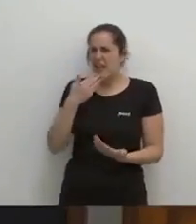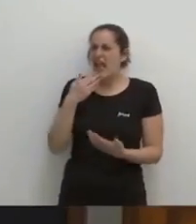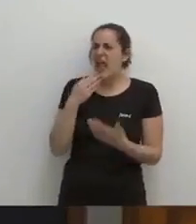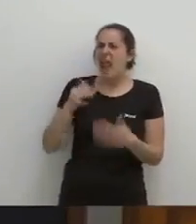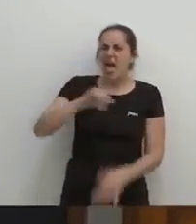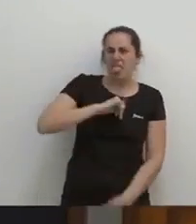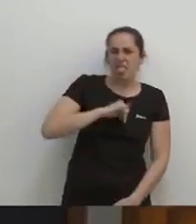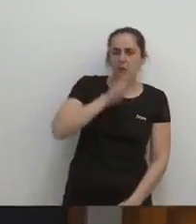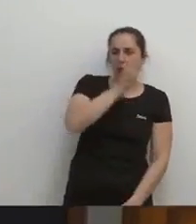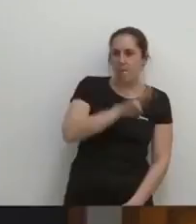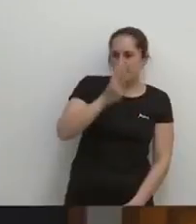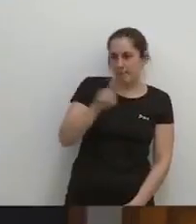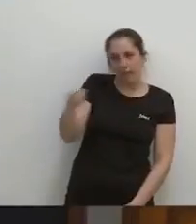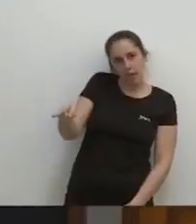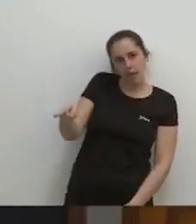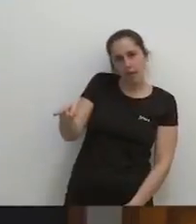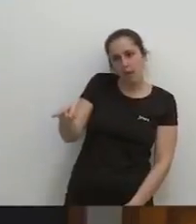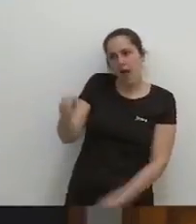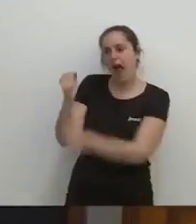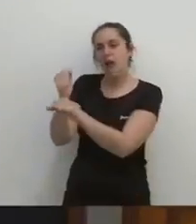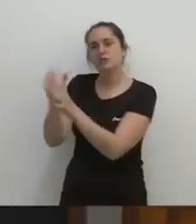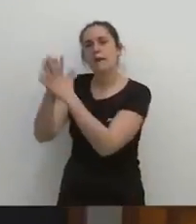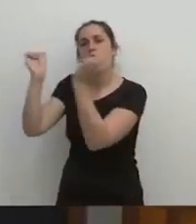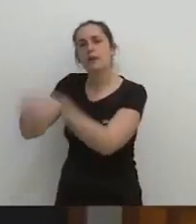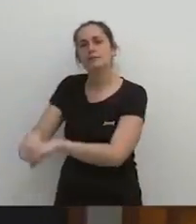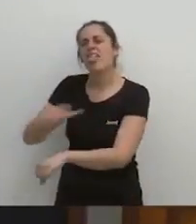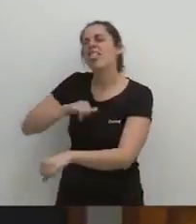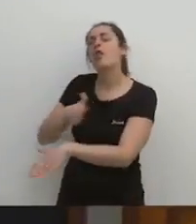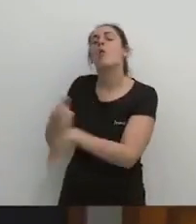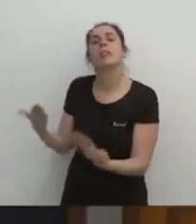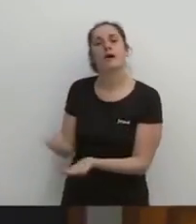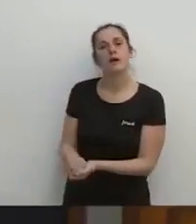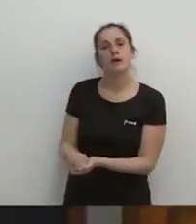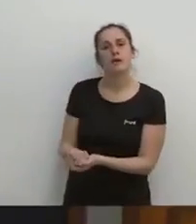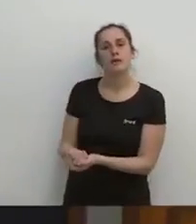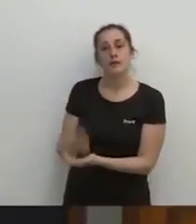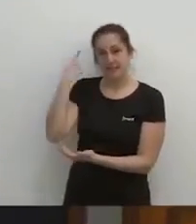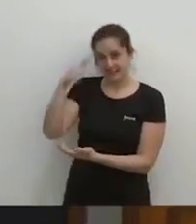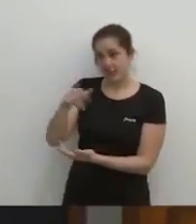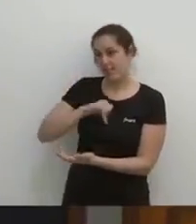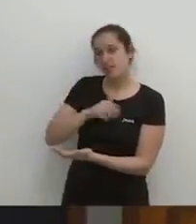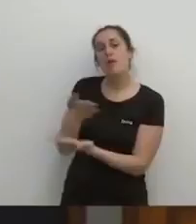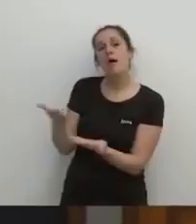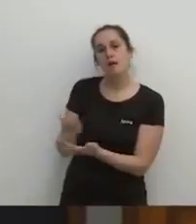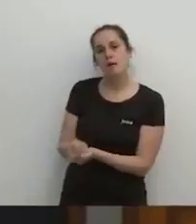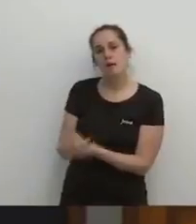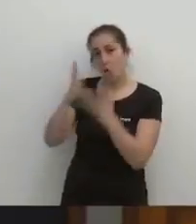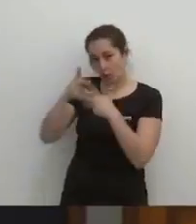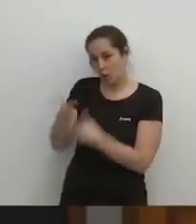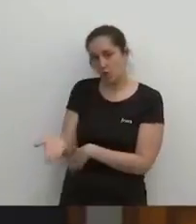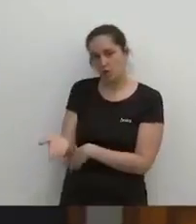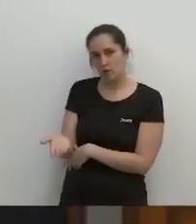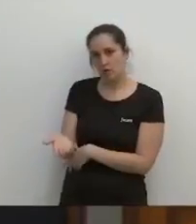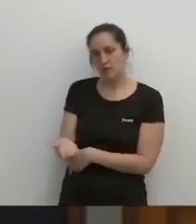El senyor Castillo Sap vostè quants diners li devíeu? Saps quants?